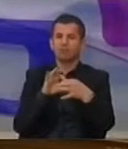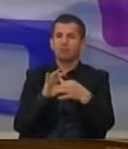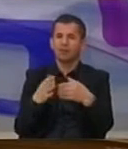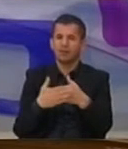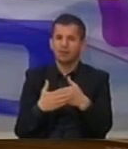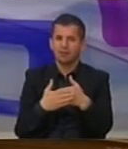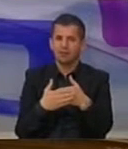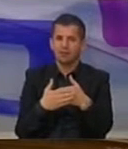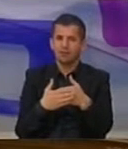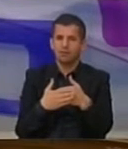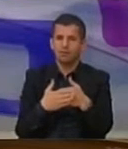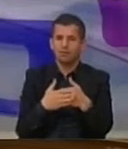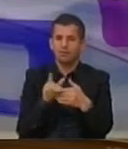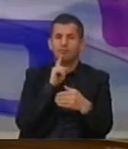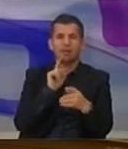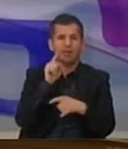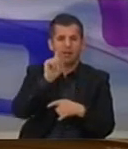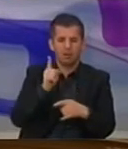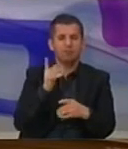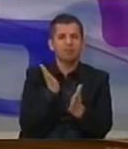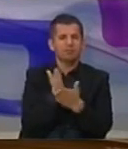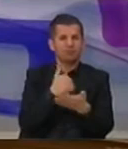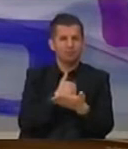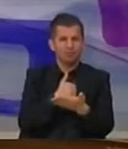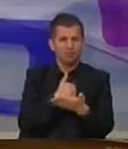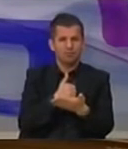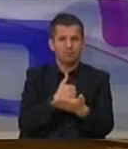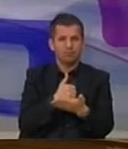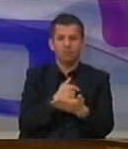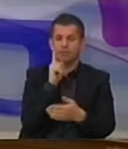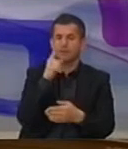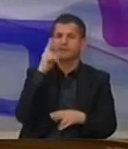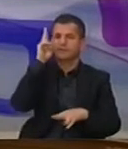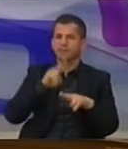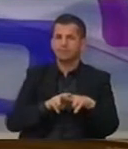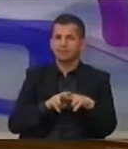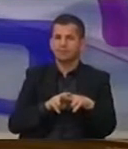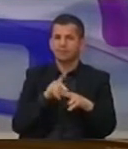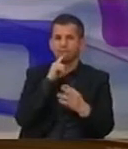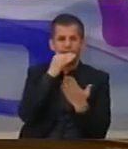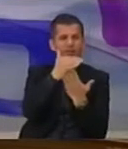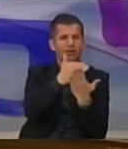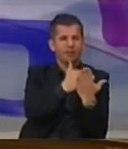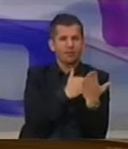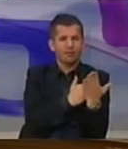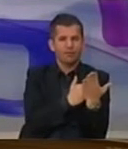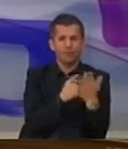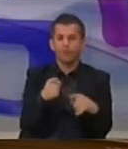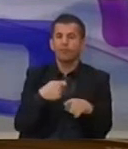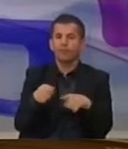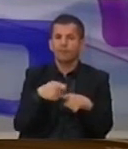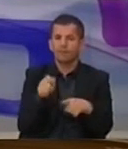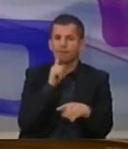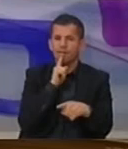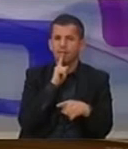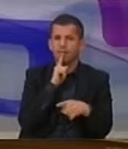pra s'katë bëjmë lartësin, po katë bëjmë shpërndarjen, ne kemi përcaktuar kriterët cilat janë të regulluara, të nëmë